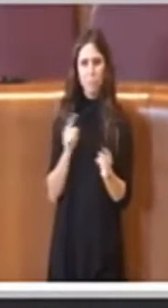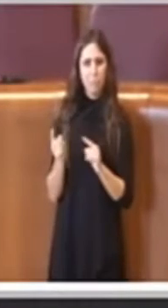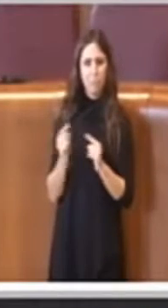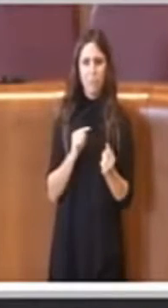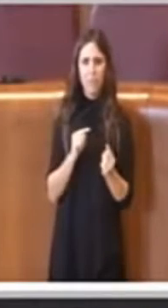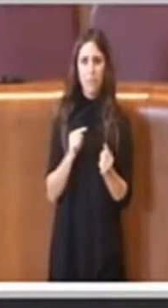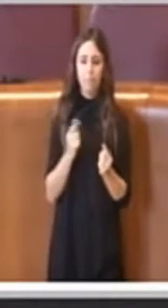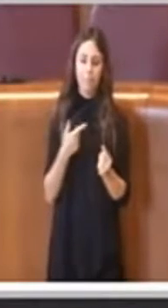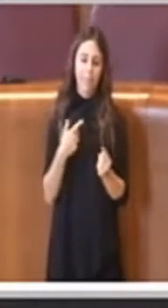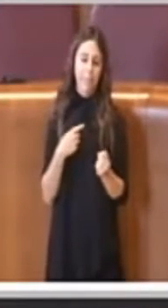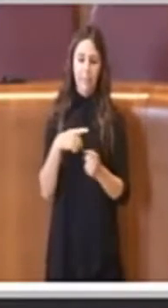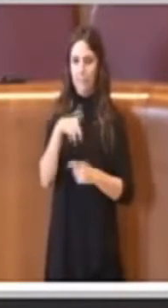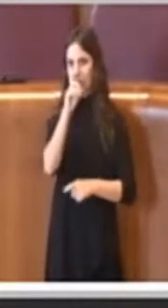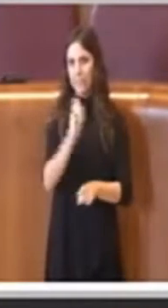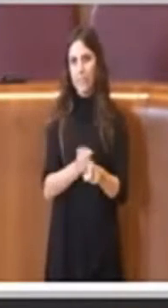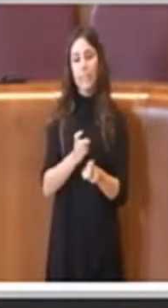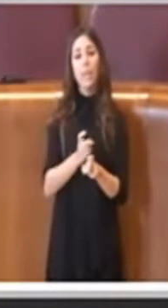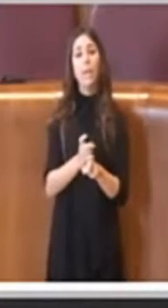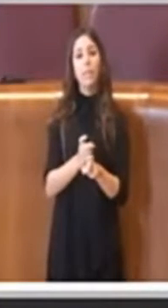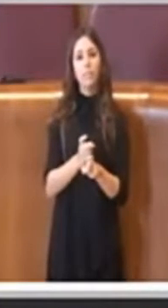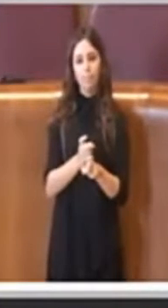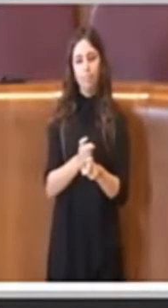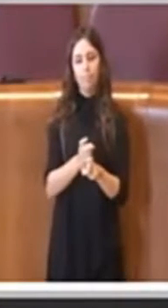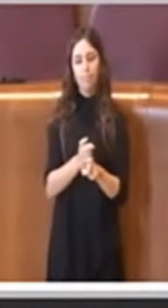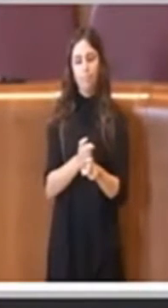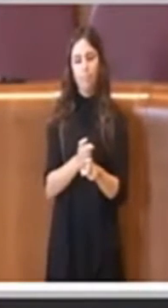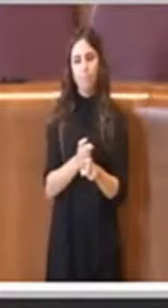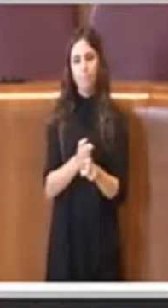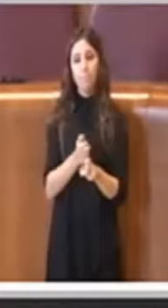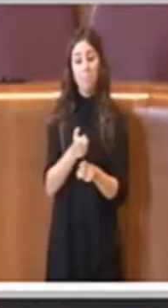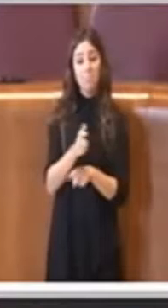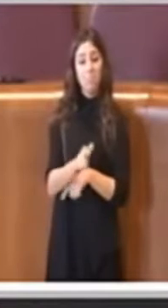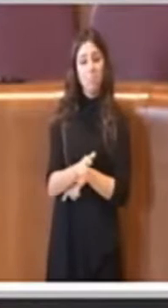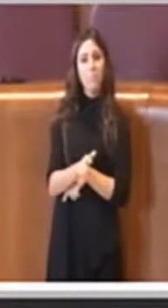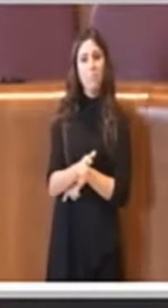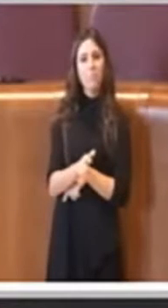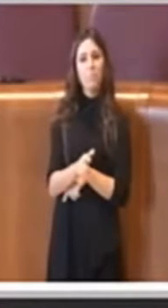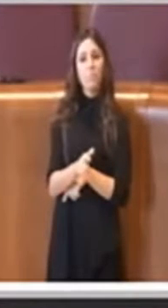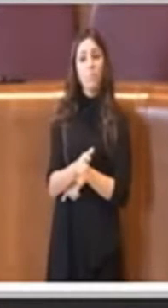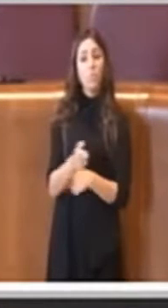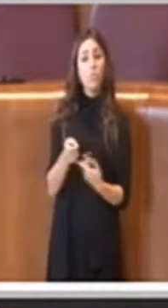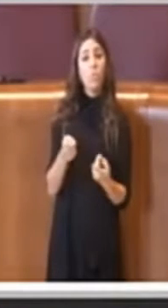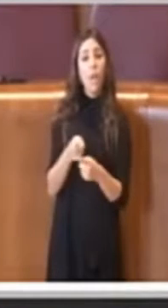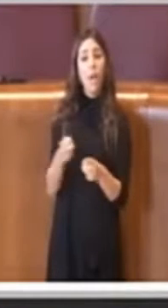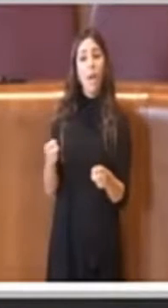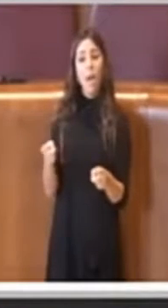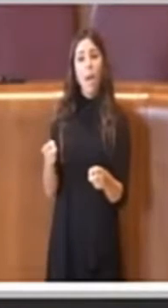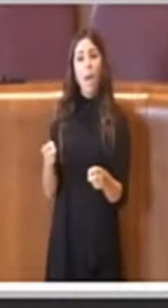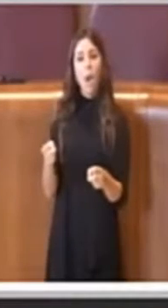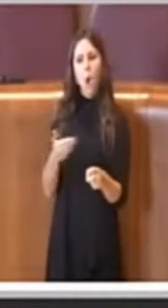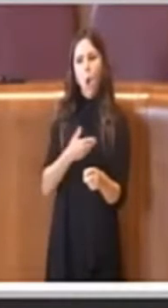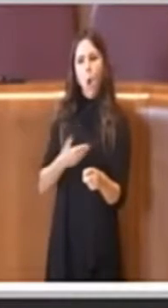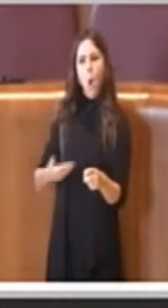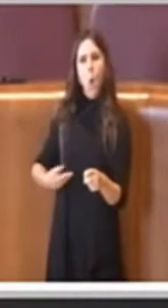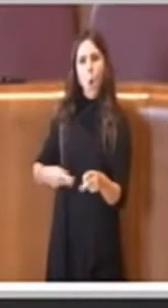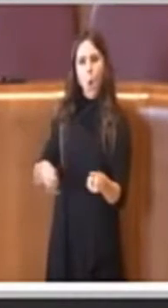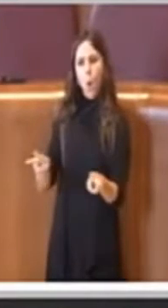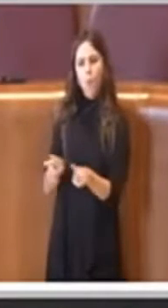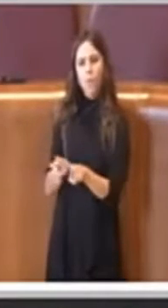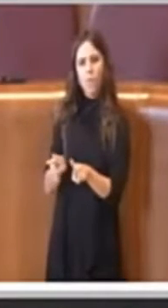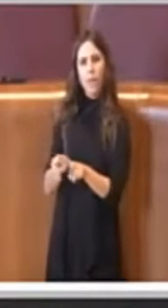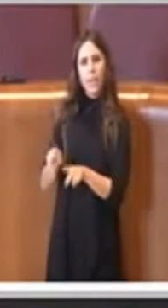trovo paradossale perché vedo che dai consiglieri di Fratelli in Italia e delle